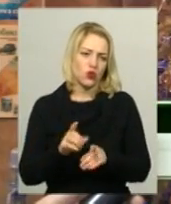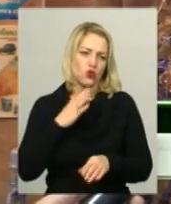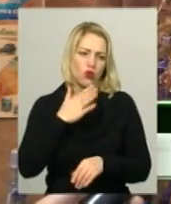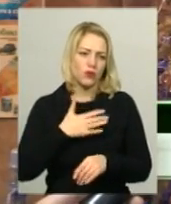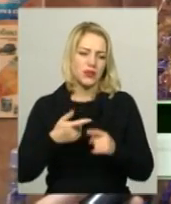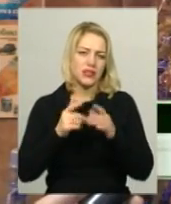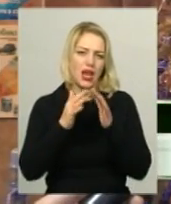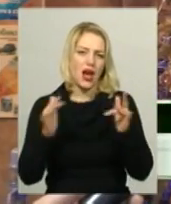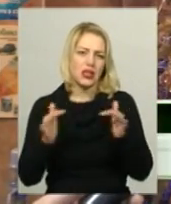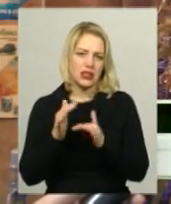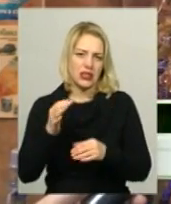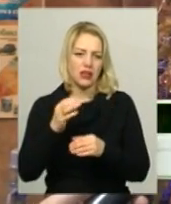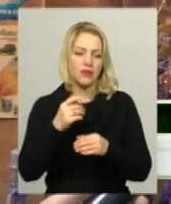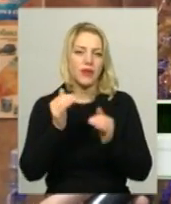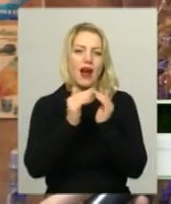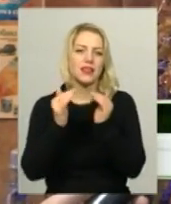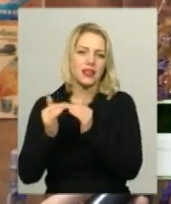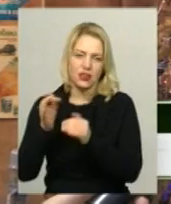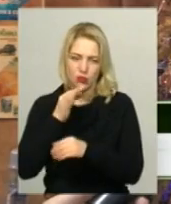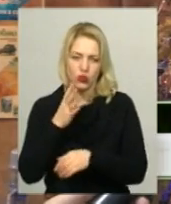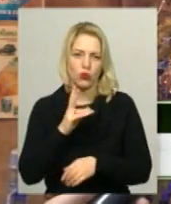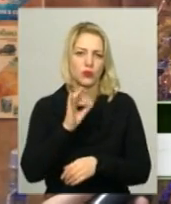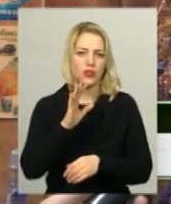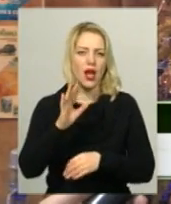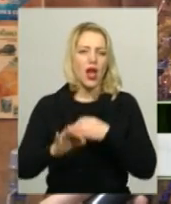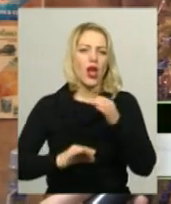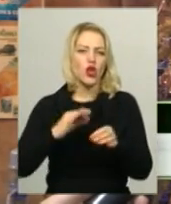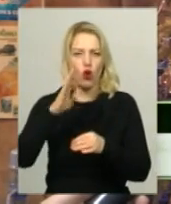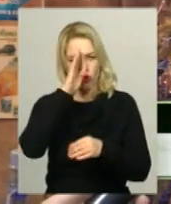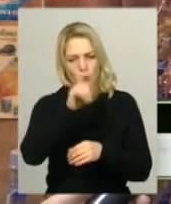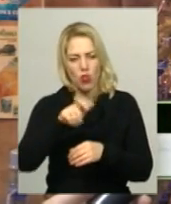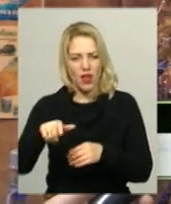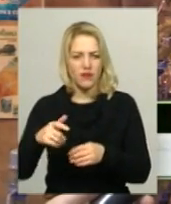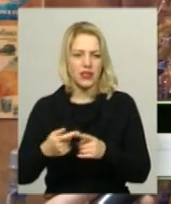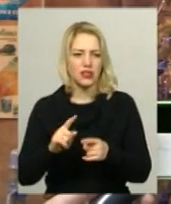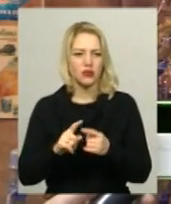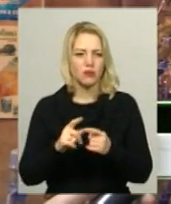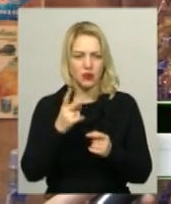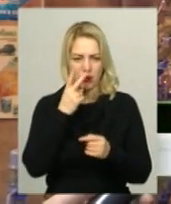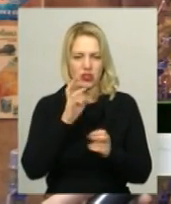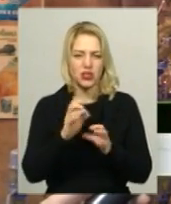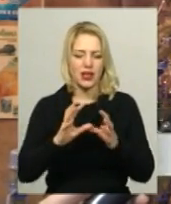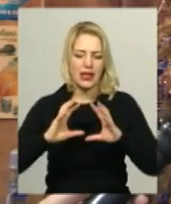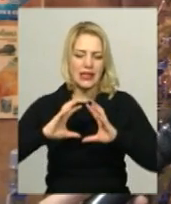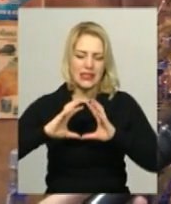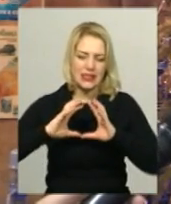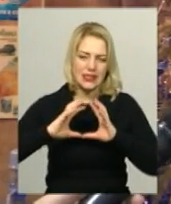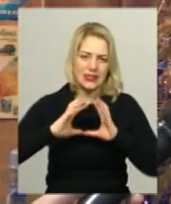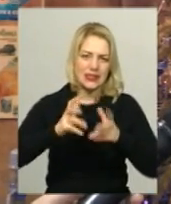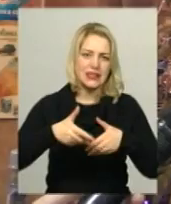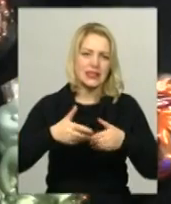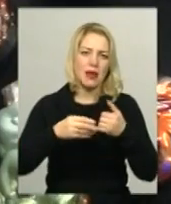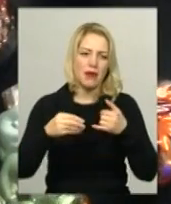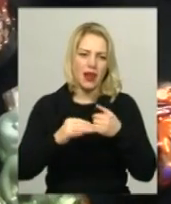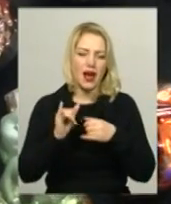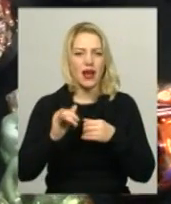хатинки, в мене вже їх є чотири, такі космонавтики, бачите, земля, дім і космос, поєднання, я їх дуже